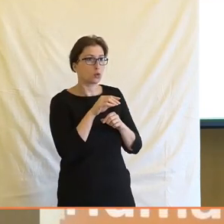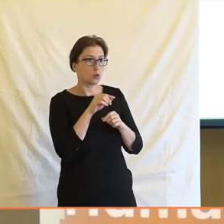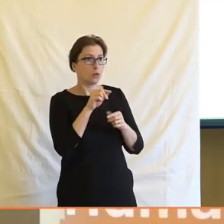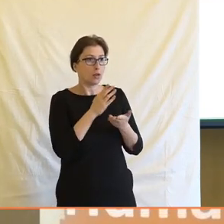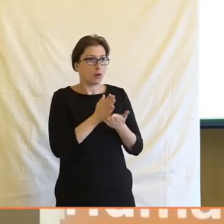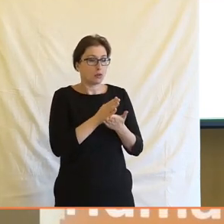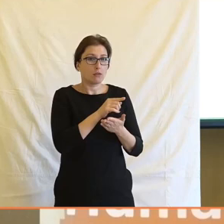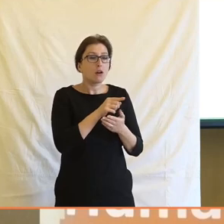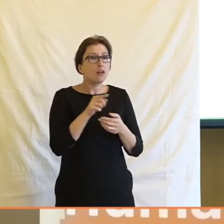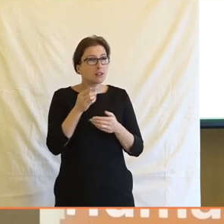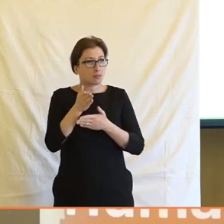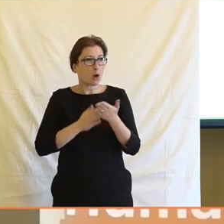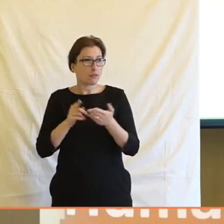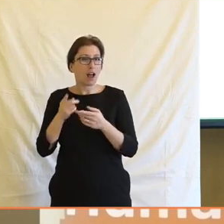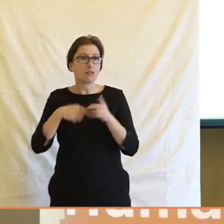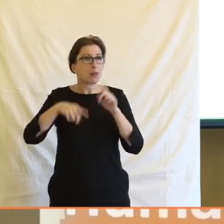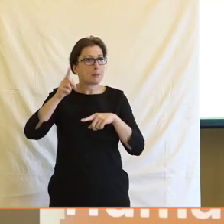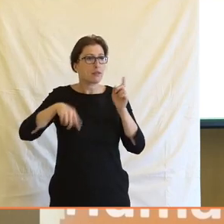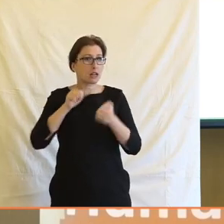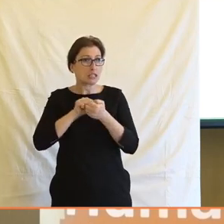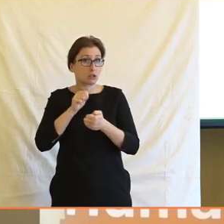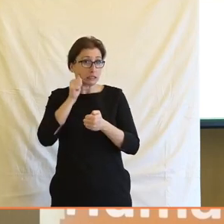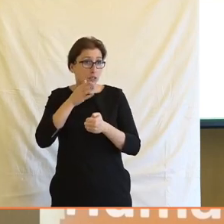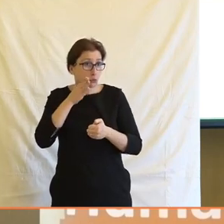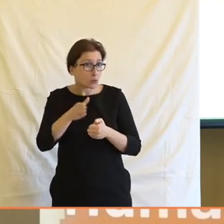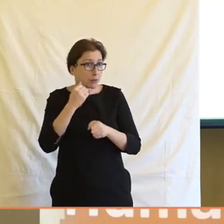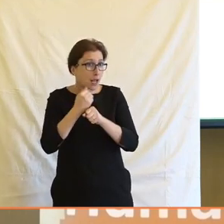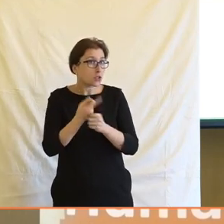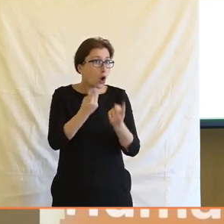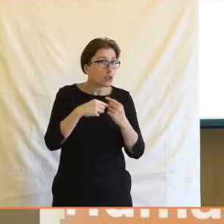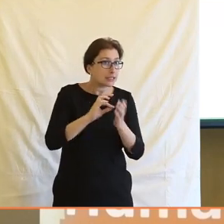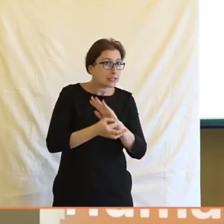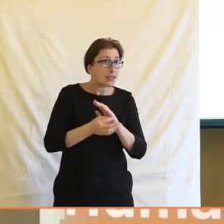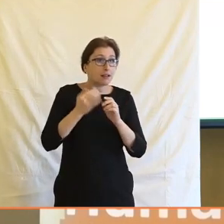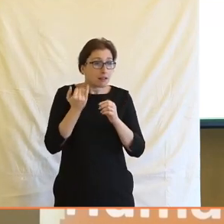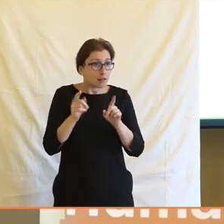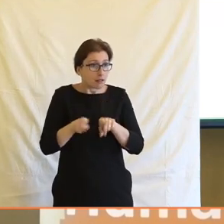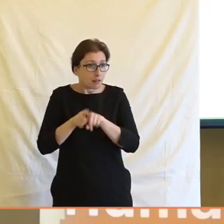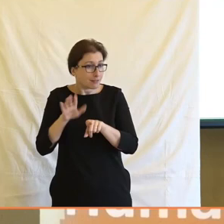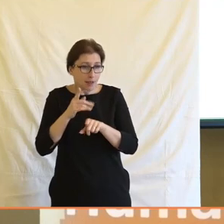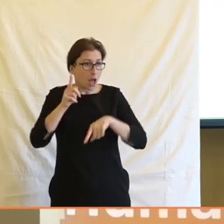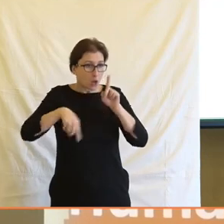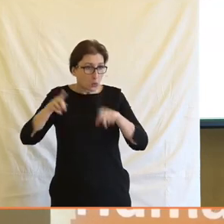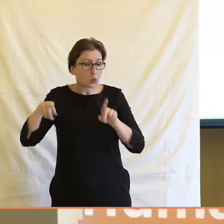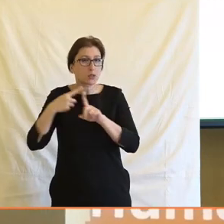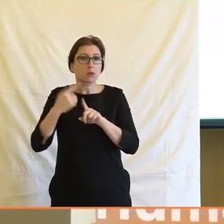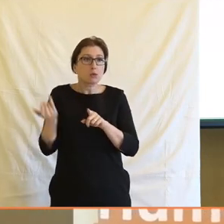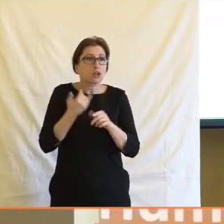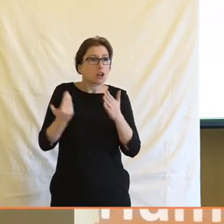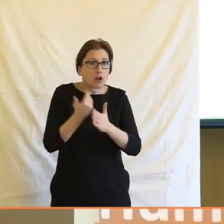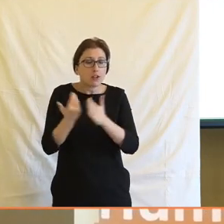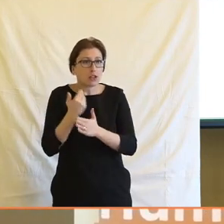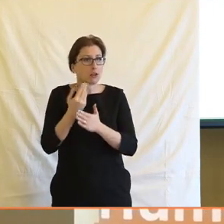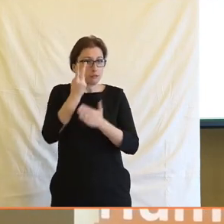ale vlastně právě i ta nepravidelnost a nejistota a přitom vlastně ta nutnost neustále načítat a něco kriticky sledovat, je